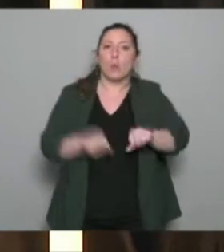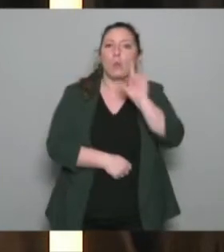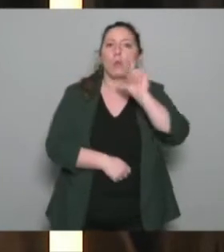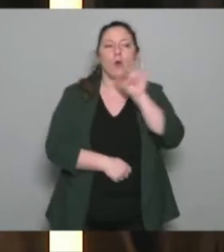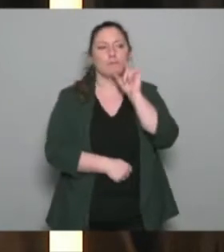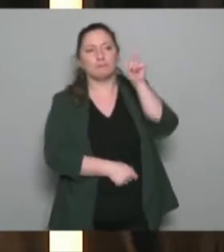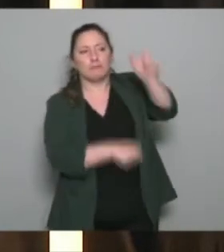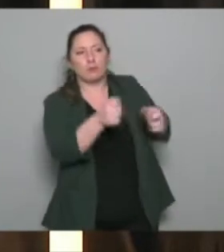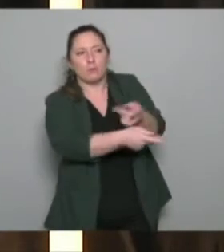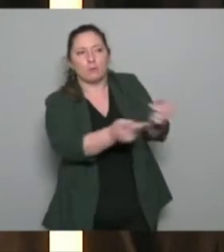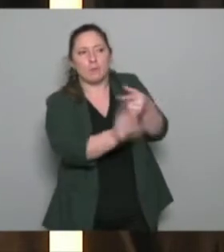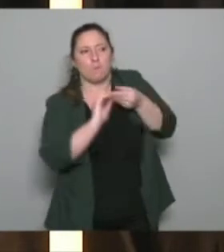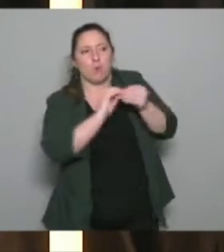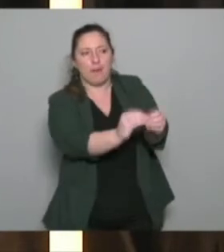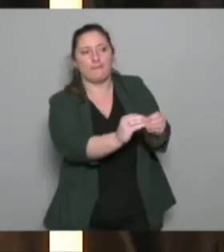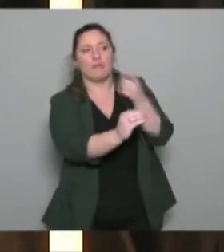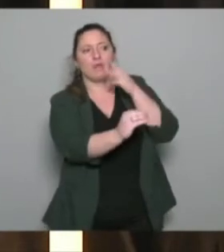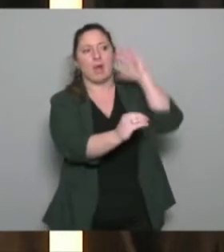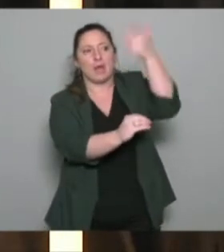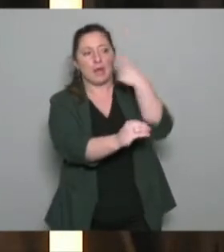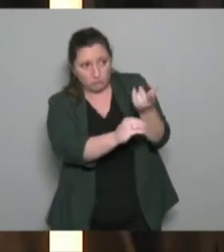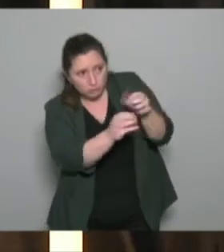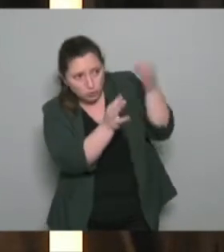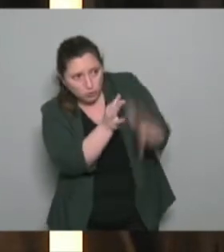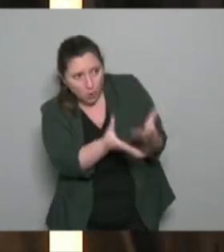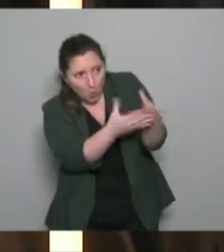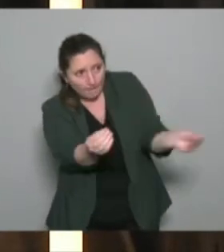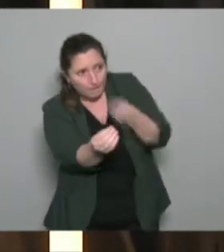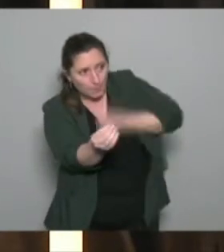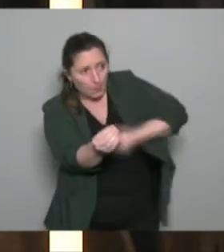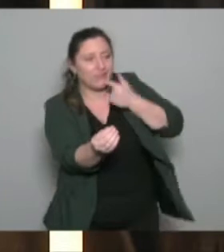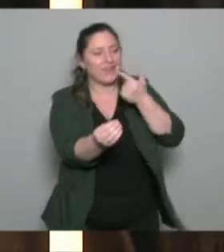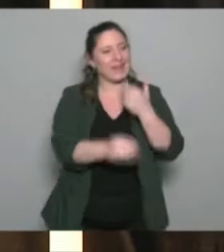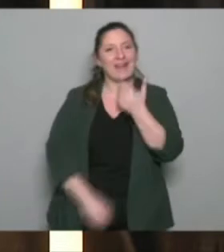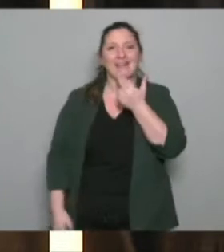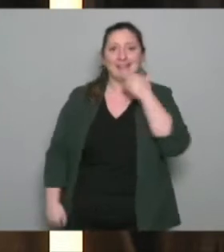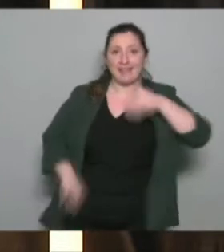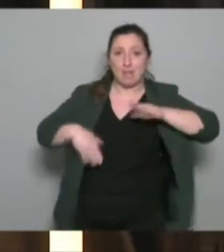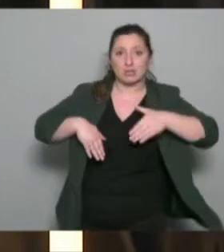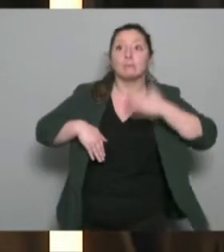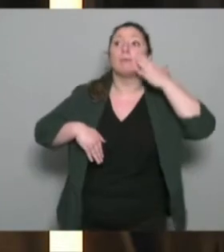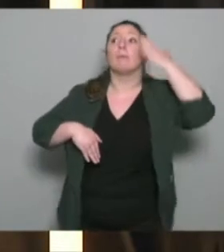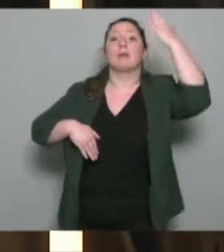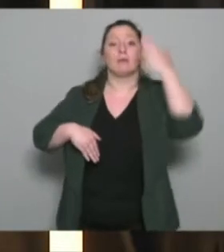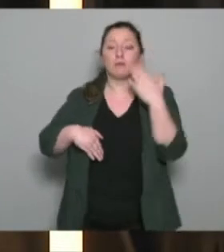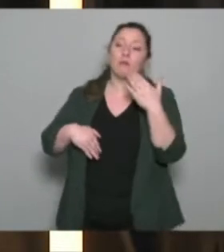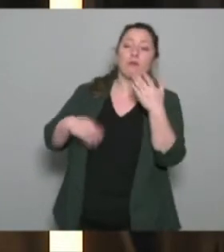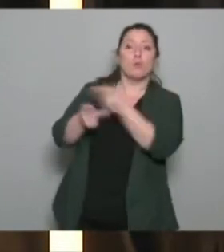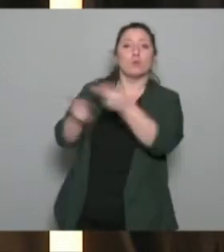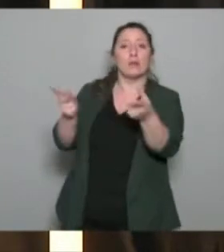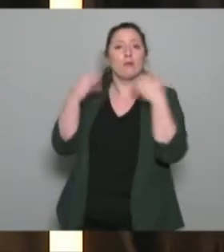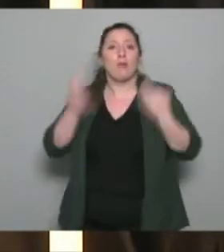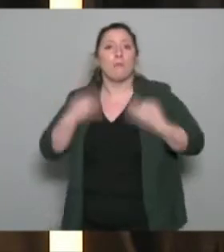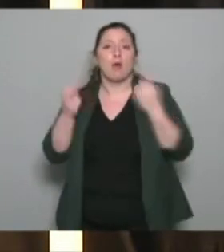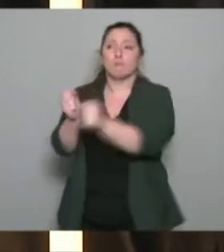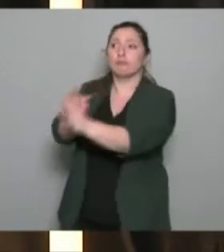avec des problématiques de santé, donc là, on peut mesurer les effets. Mais quand on a un public qui n'a pas de problème, comment on mesure